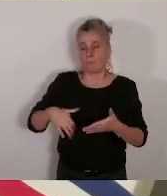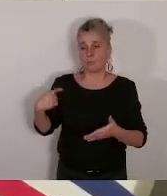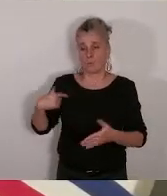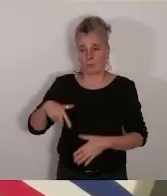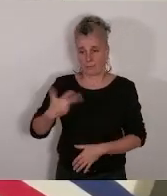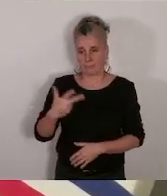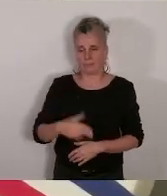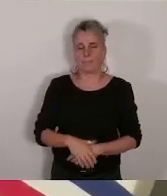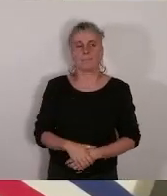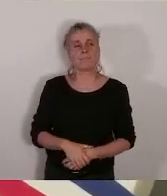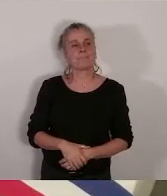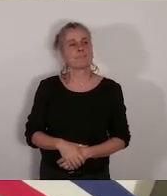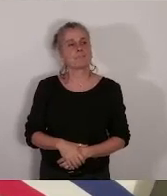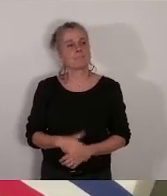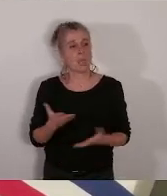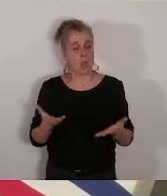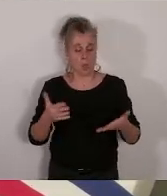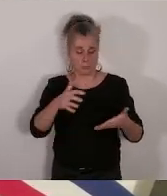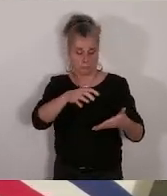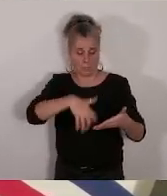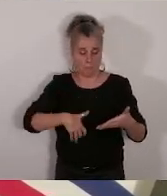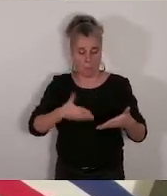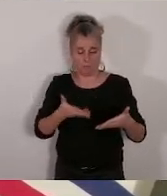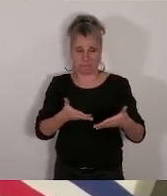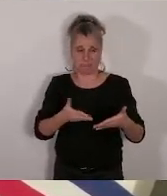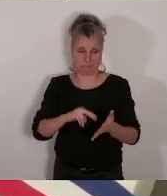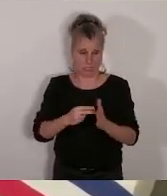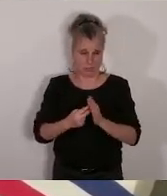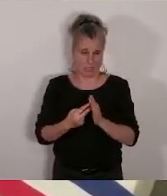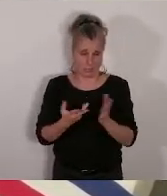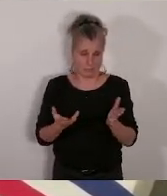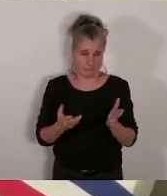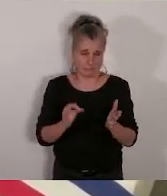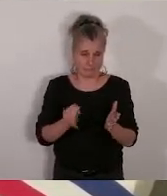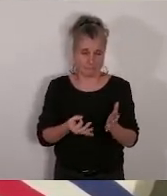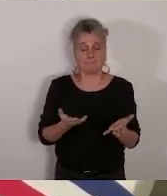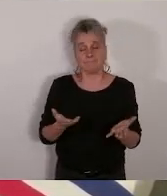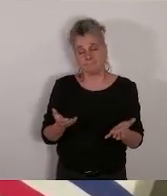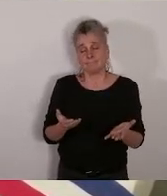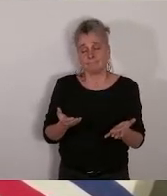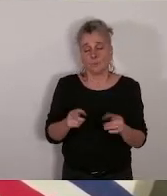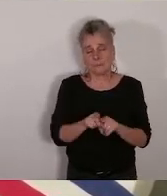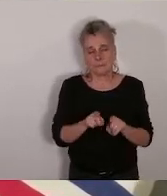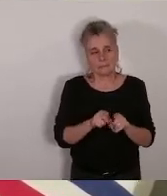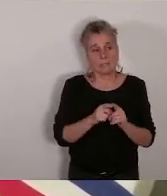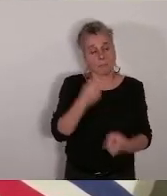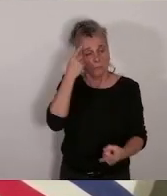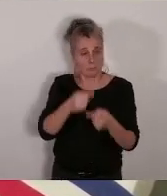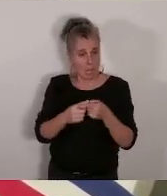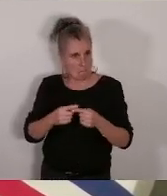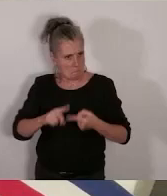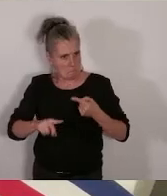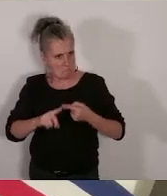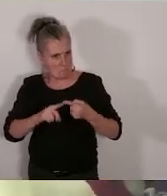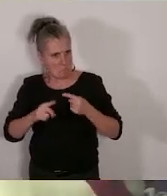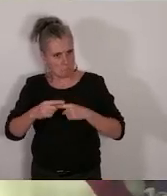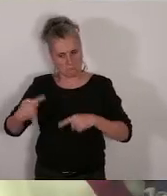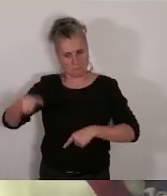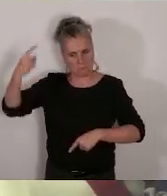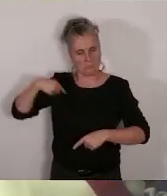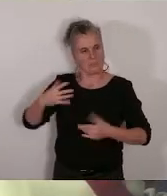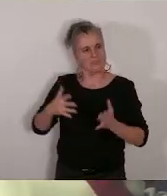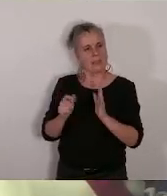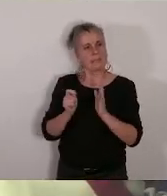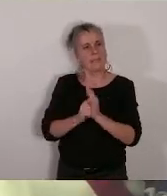donc celui-là il va être aussi assez technique mais le sujet il est important mais il y a déjà eu une délibération du conseil municipal